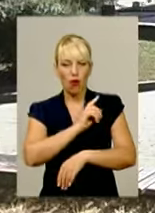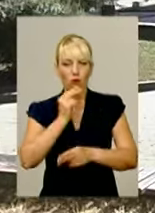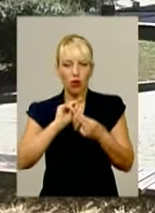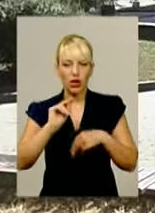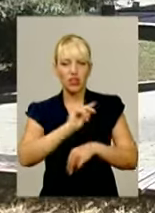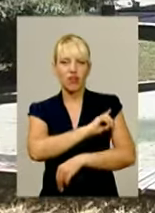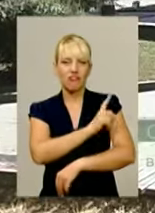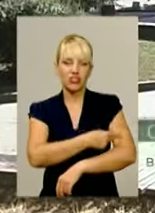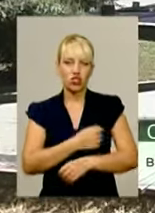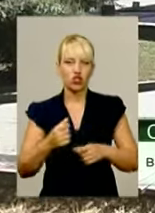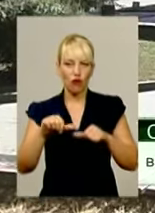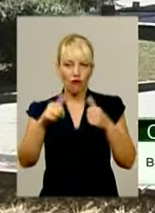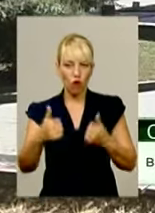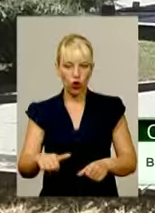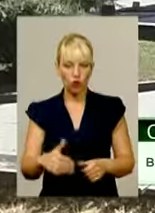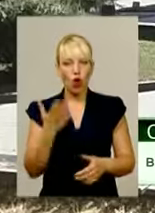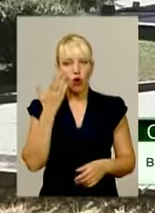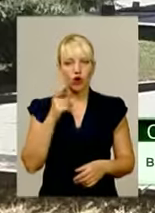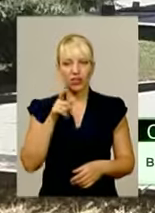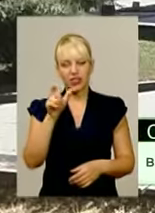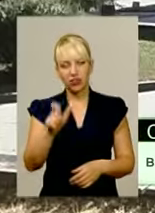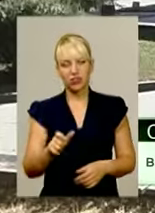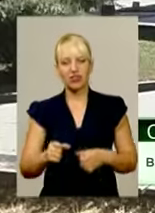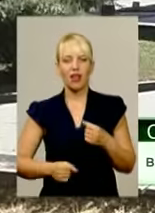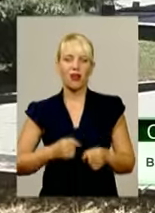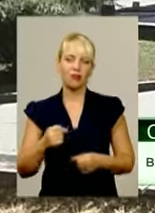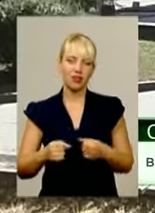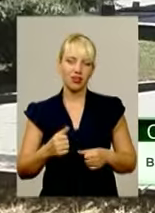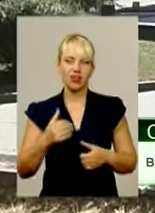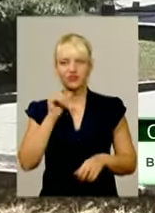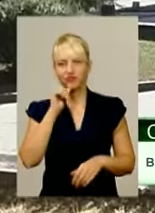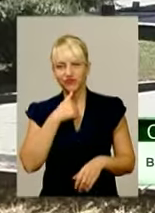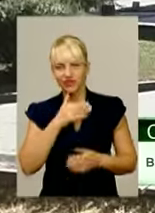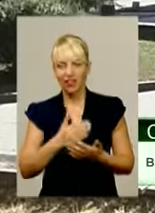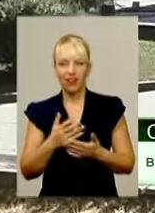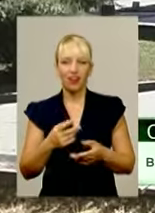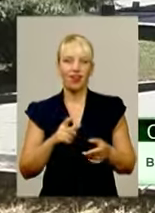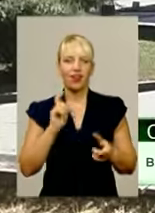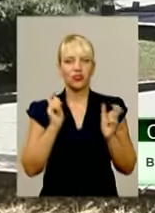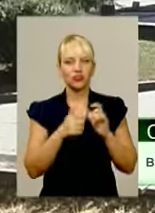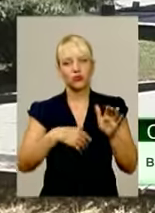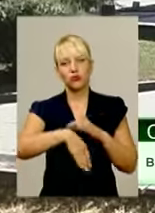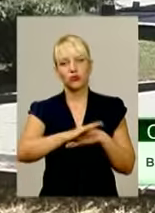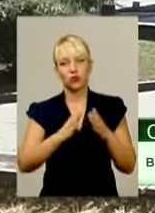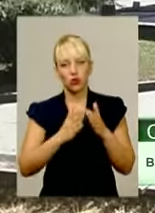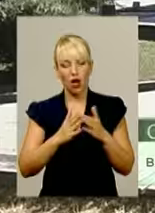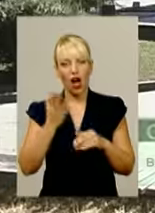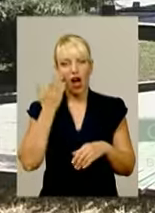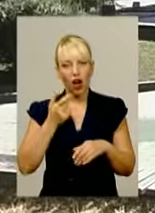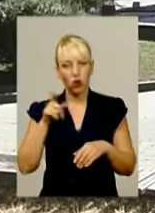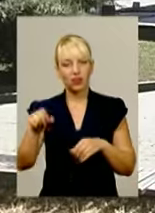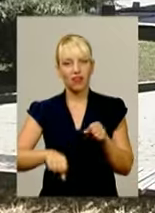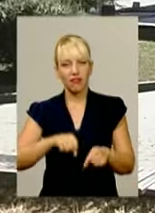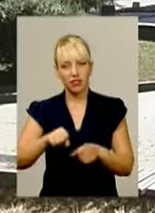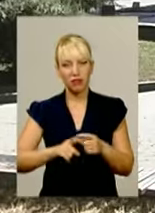Наприклад, коли бігаєш, то втратив мотивацію, не хочеться тобі. Розвернувся, пішов додому. А як на велосипеді, заїхав десь в поле 50